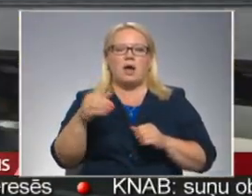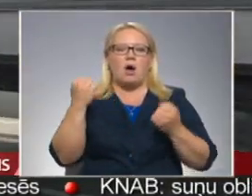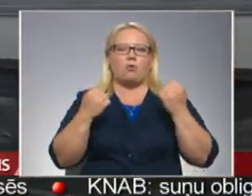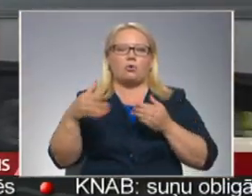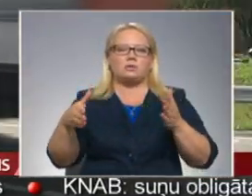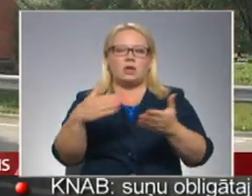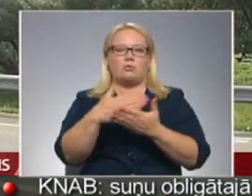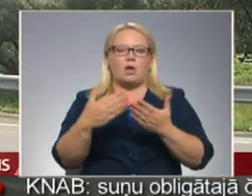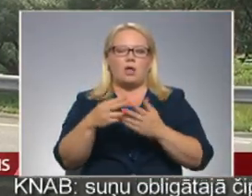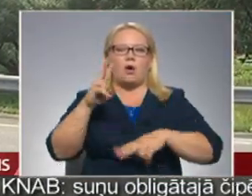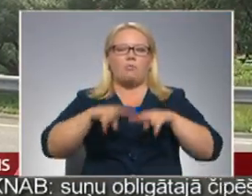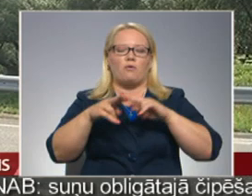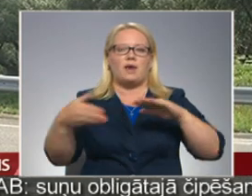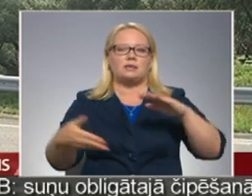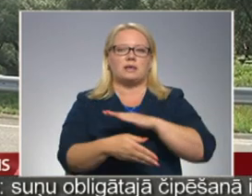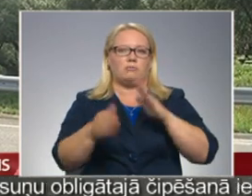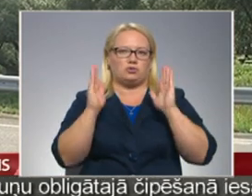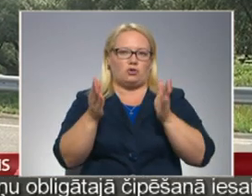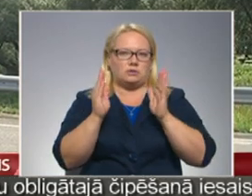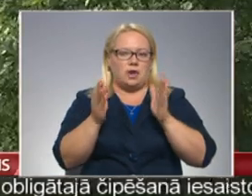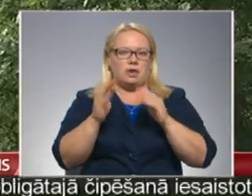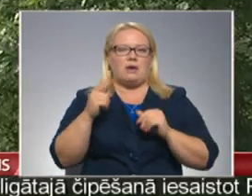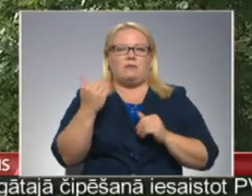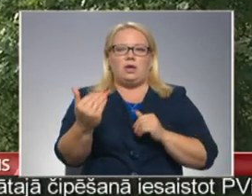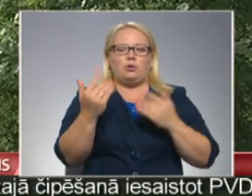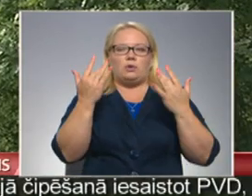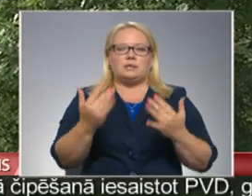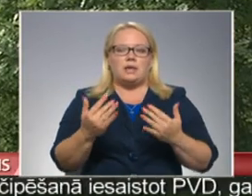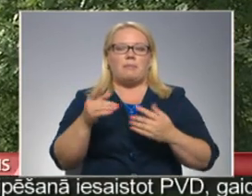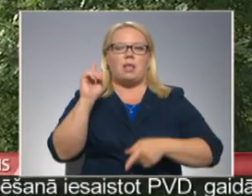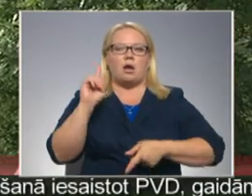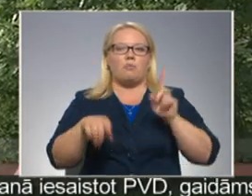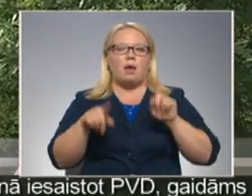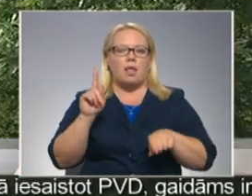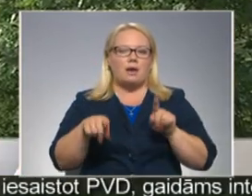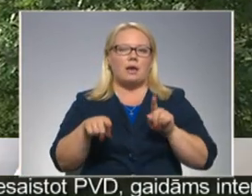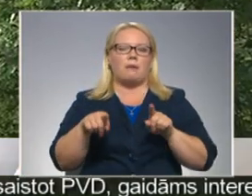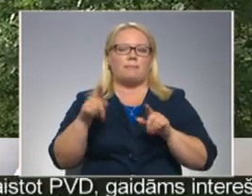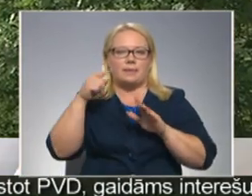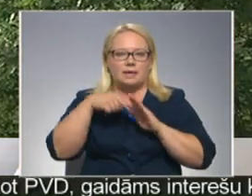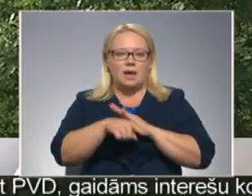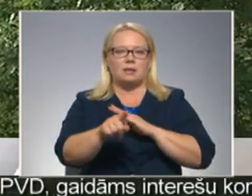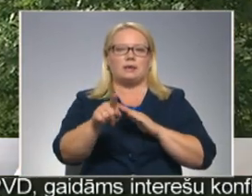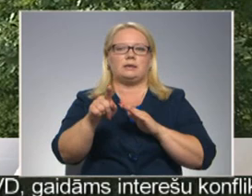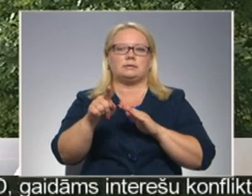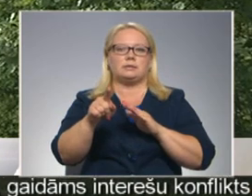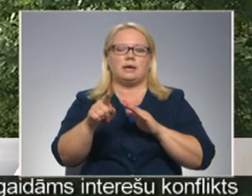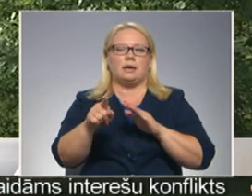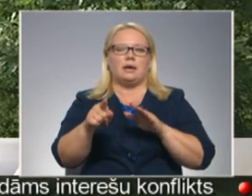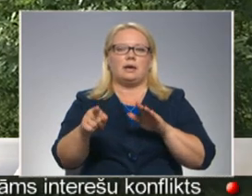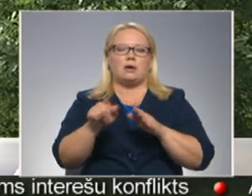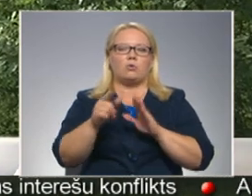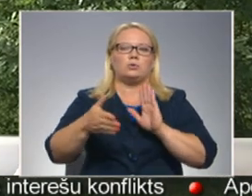ko viņiem zem šosei. Šī brīdī viņu risinājums ir laiku pa laikam ielīst tur, izbērt kaut kādu